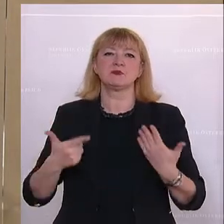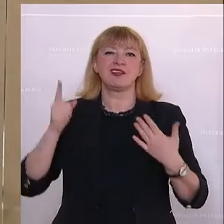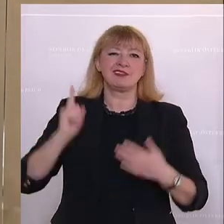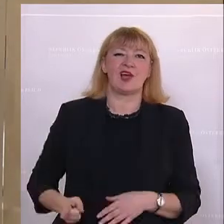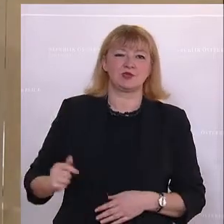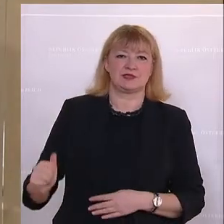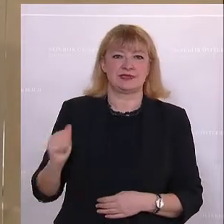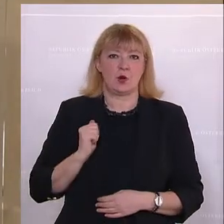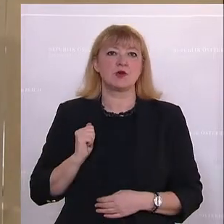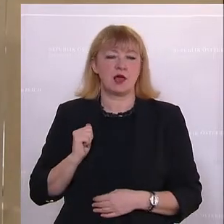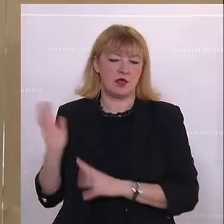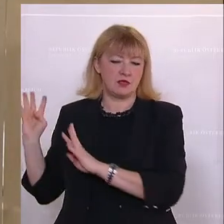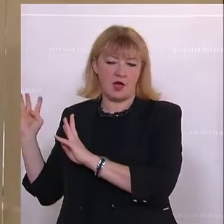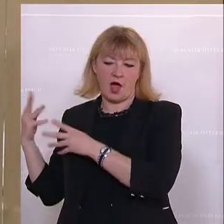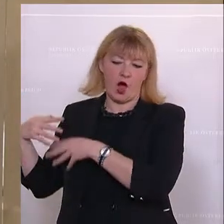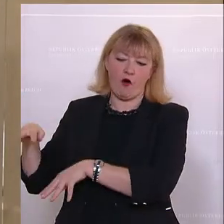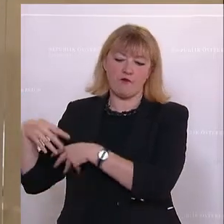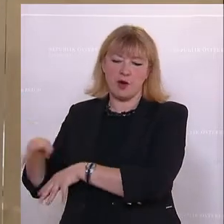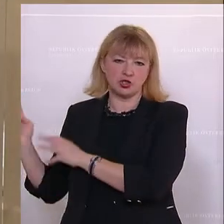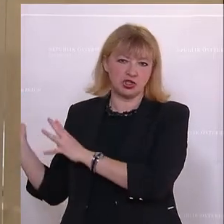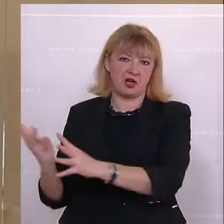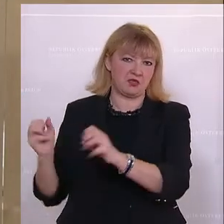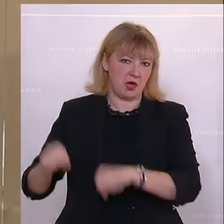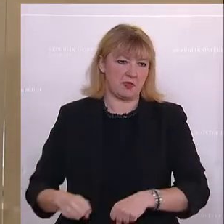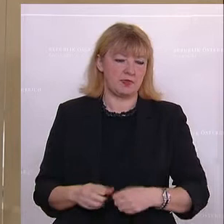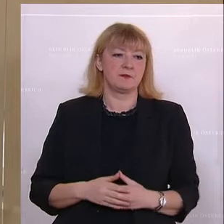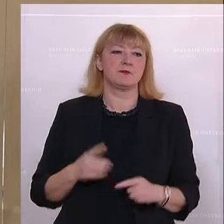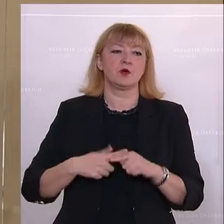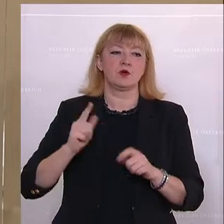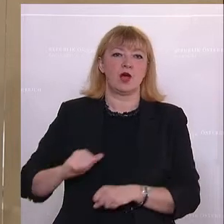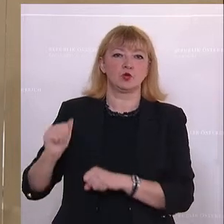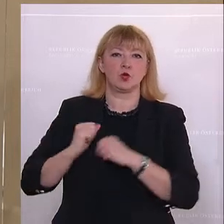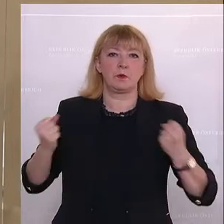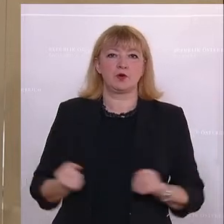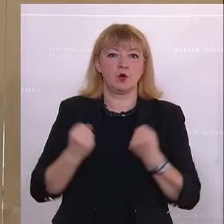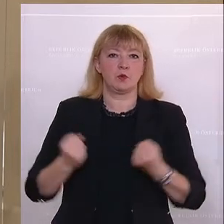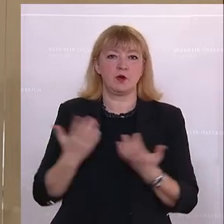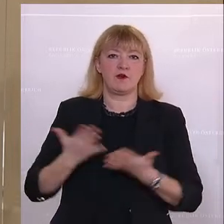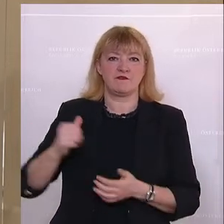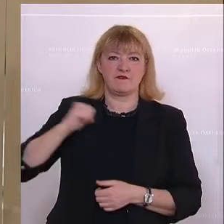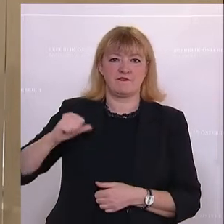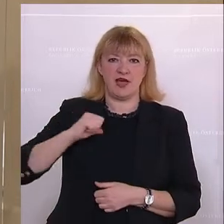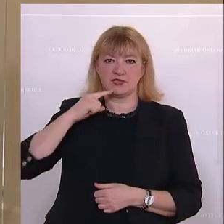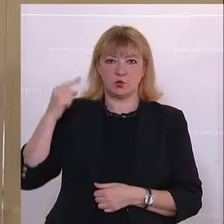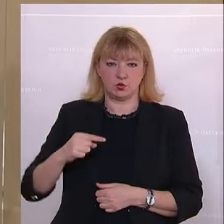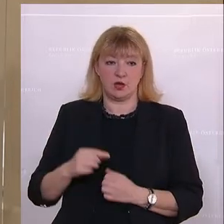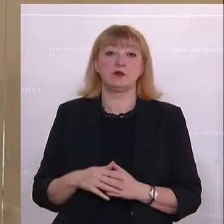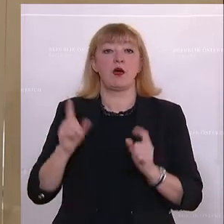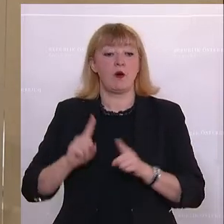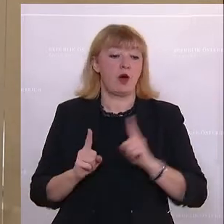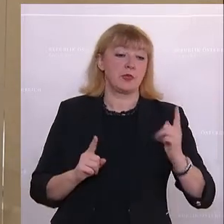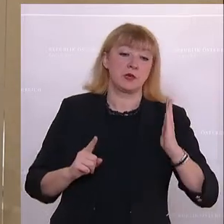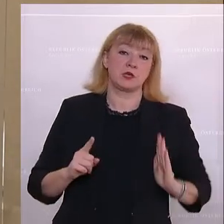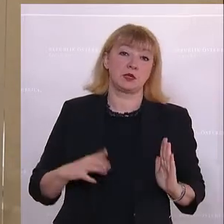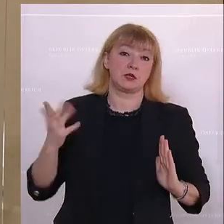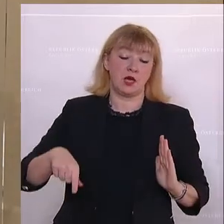Soldaten aufmarschieren zu lassen. Jetzt auch die Truppenübungen in Belarus. Und auf der anderen Seite steht